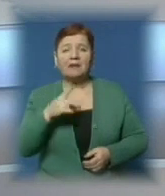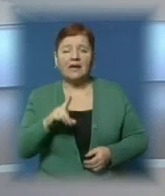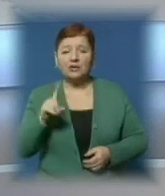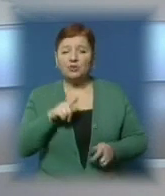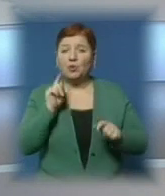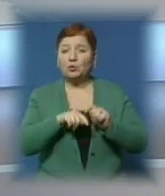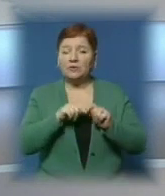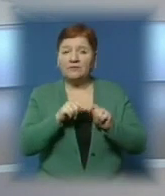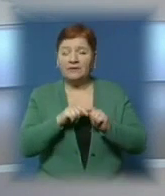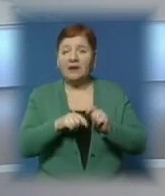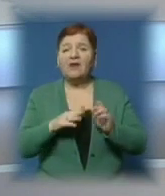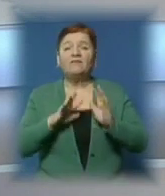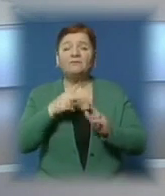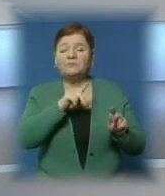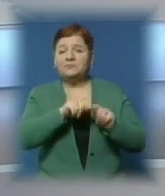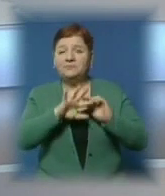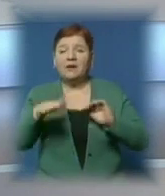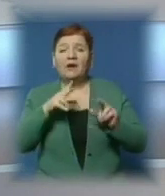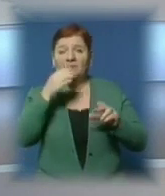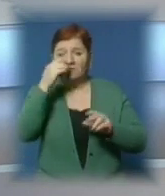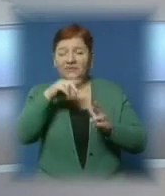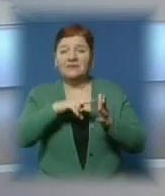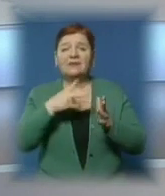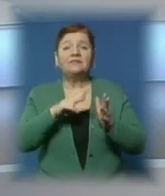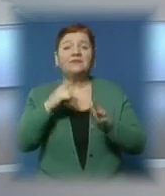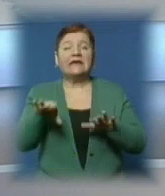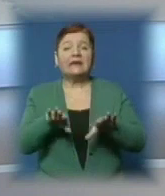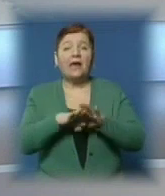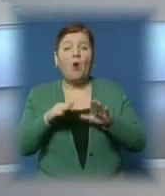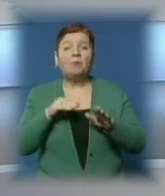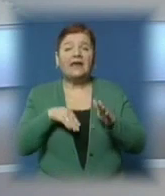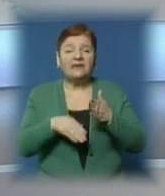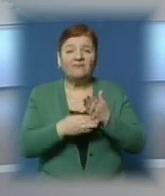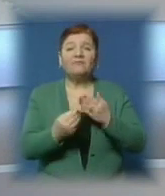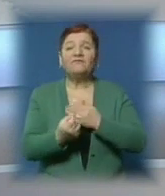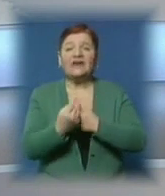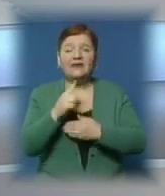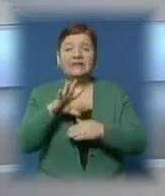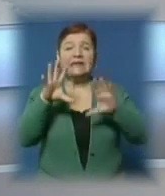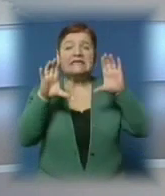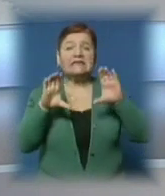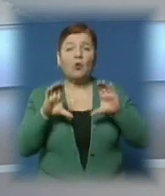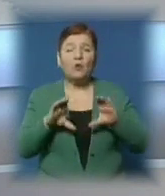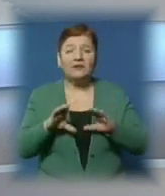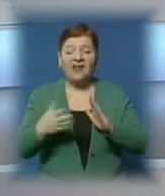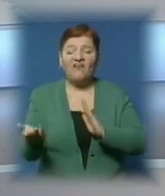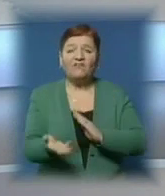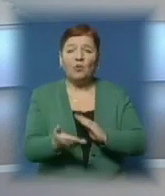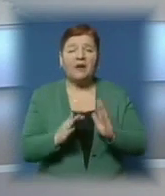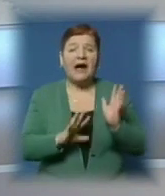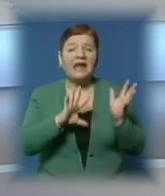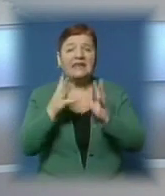ситуацію, в лісах встановлюють системи відеоспостереження. Таке обладнання допомагає виявити і незаконне вирубування лісу.